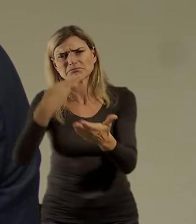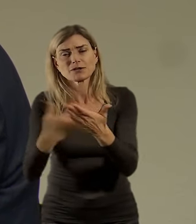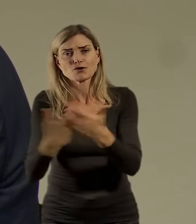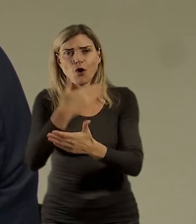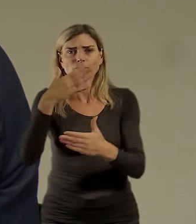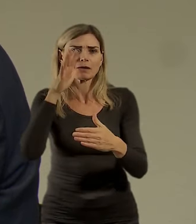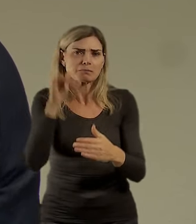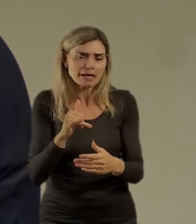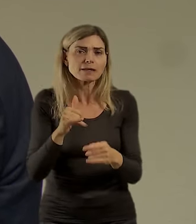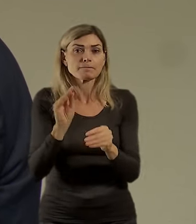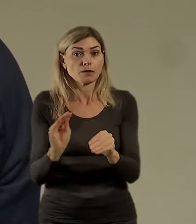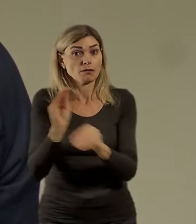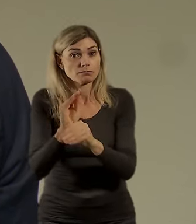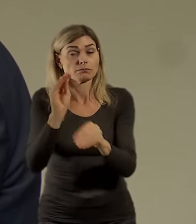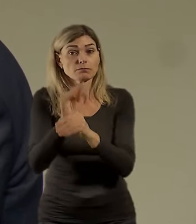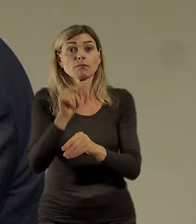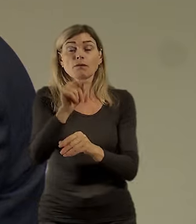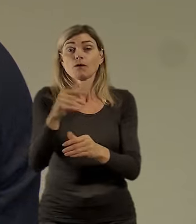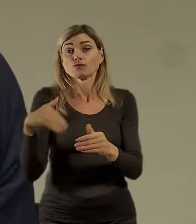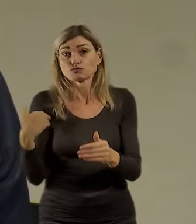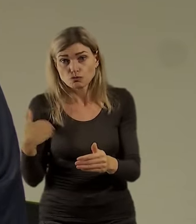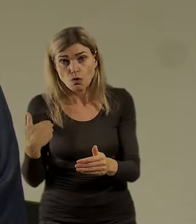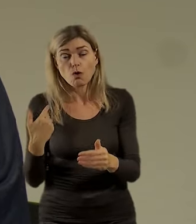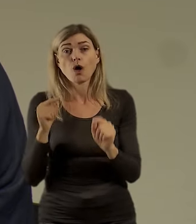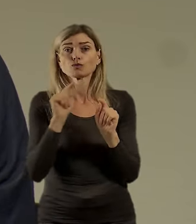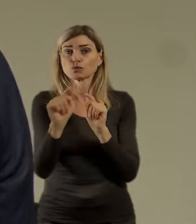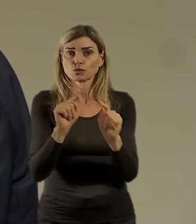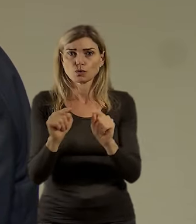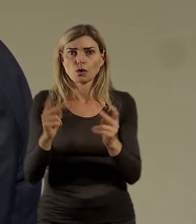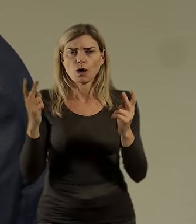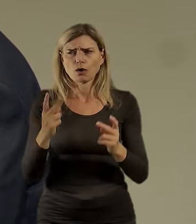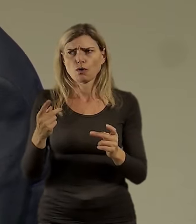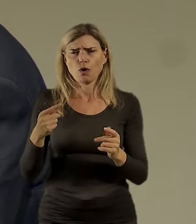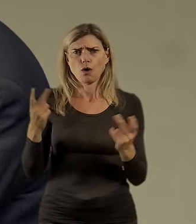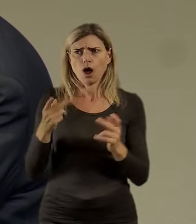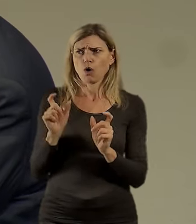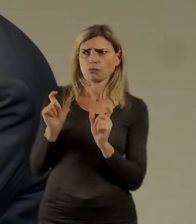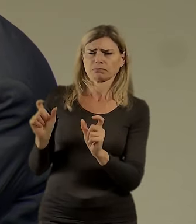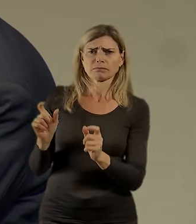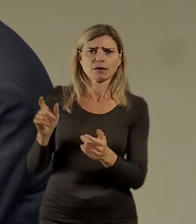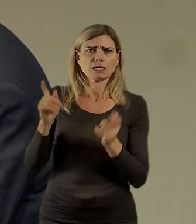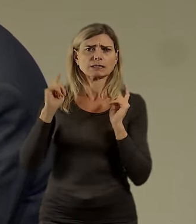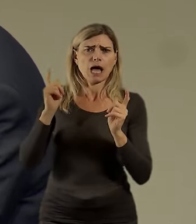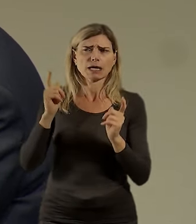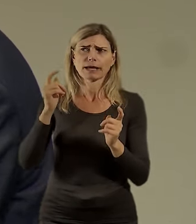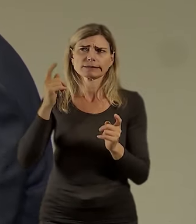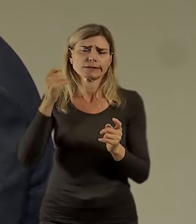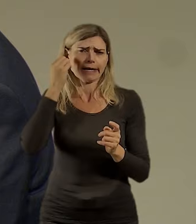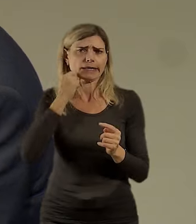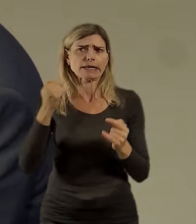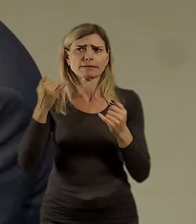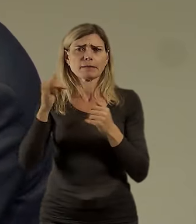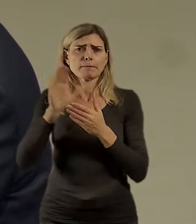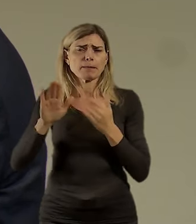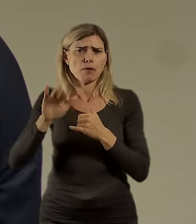zabránit určitý jako ksenofobii, která by třeba řekla, že jako středočeši nemůžou studovat v Praze. To bych považoval za jako velmi